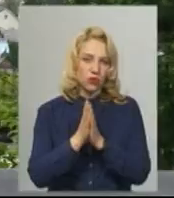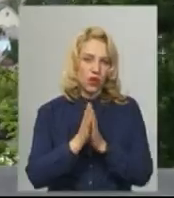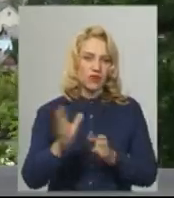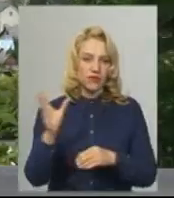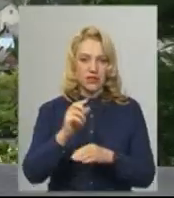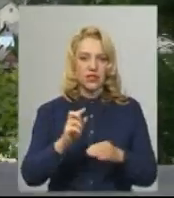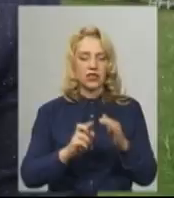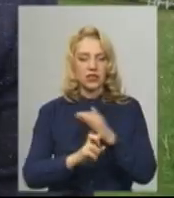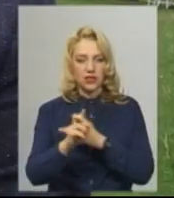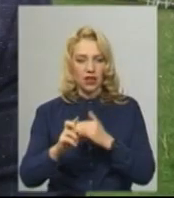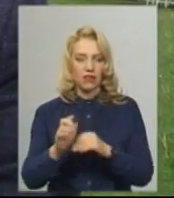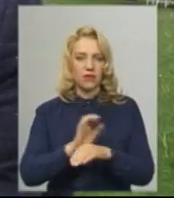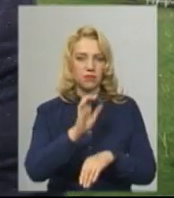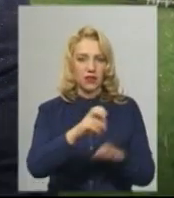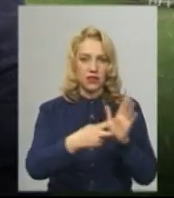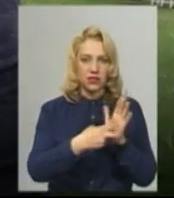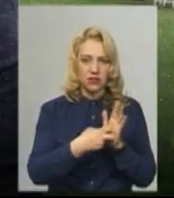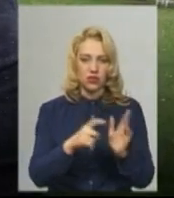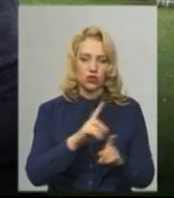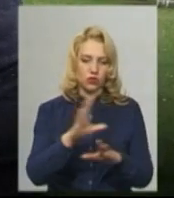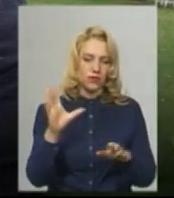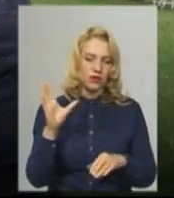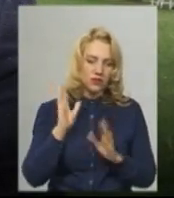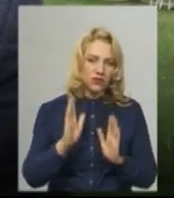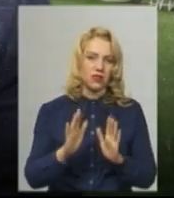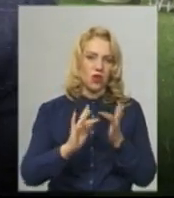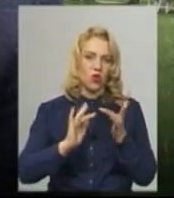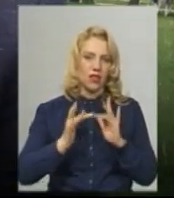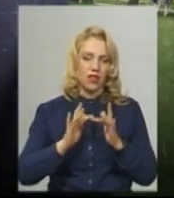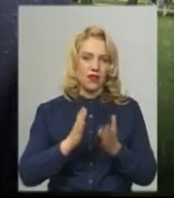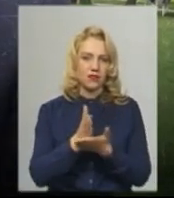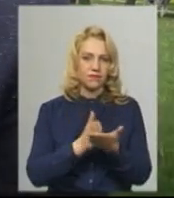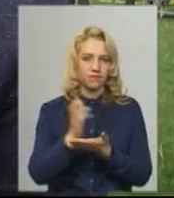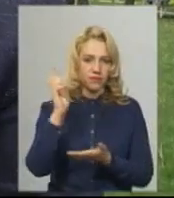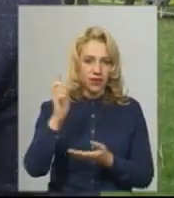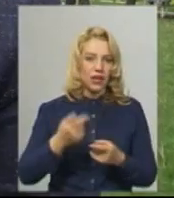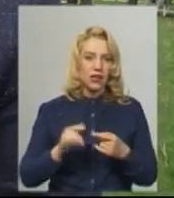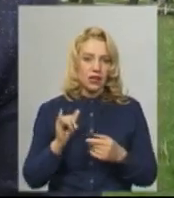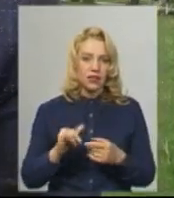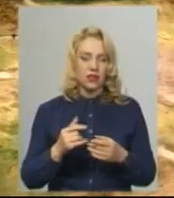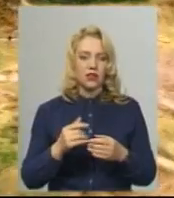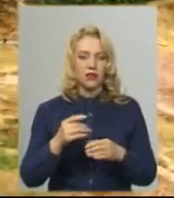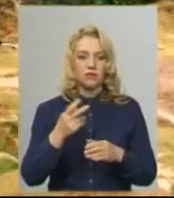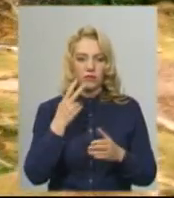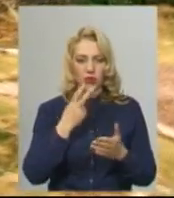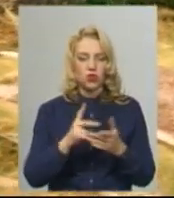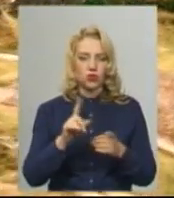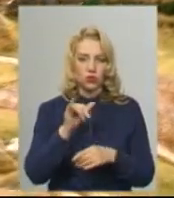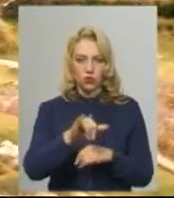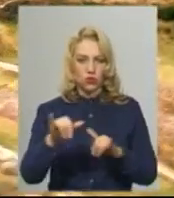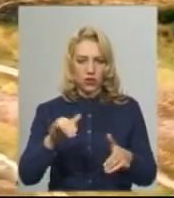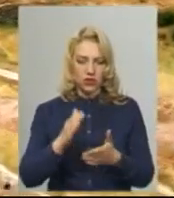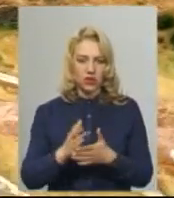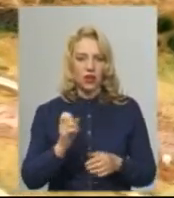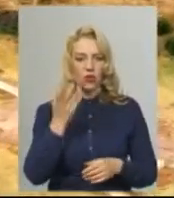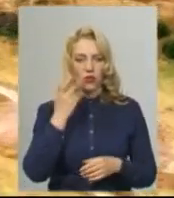богослужіння онлайн. Ті контактні особи, які попадають в коло аналізу, підтверджують, що в них є. Коли за вихідні